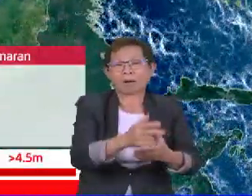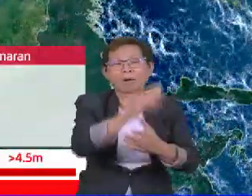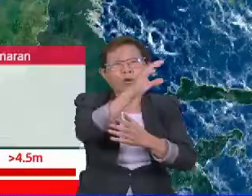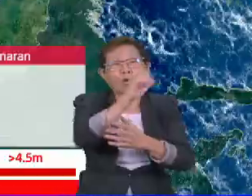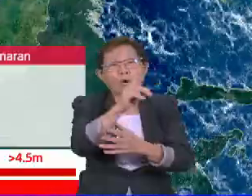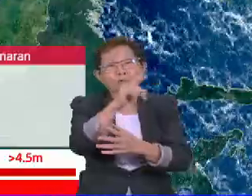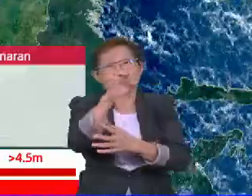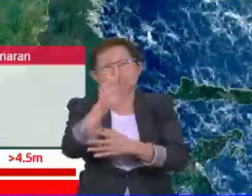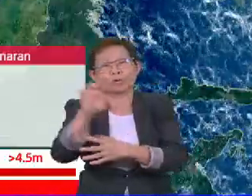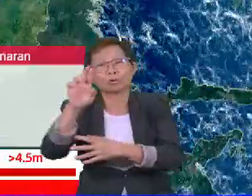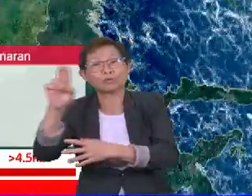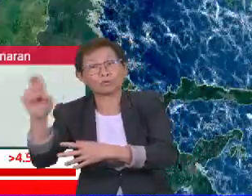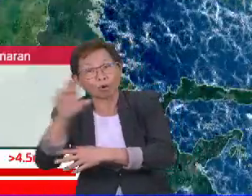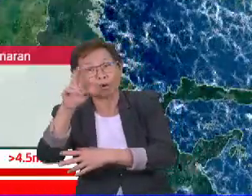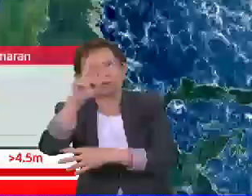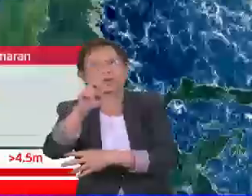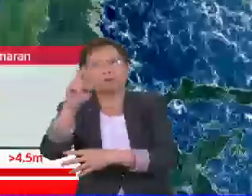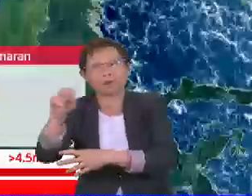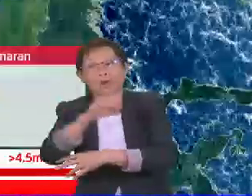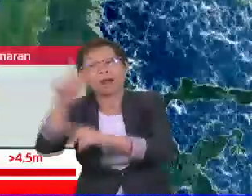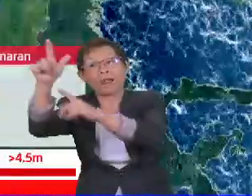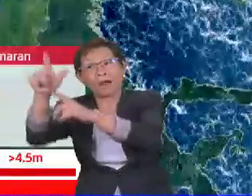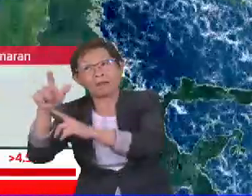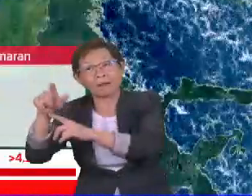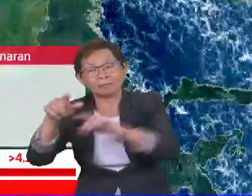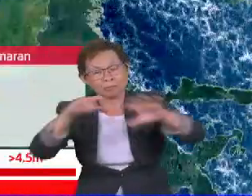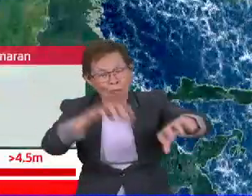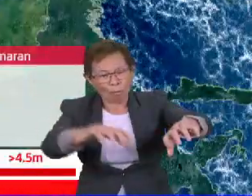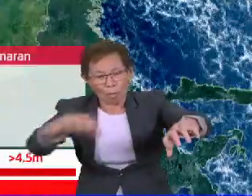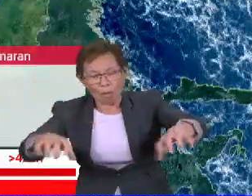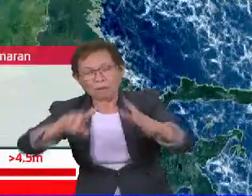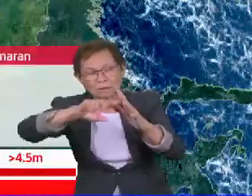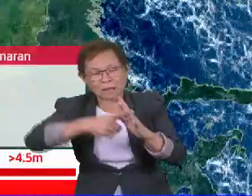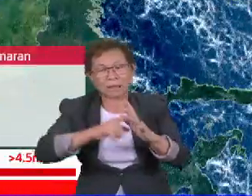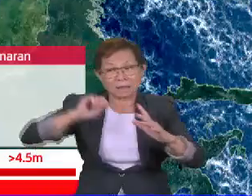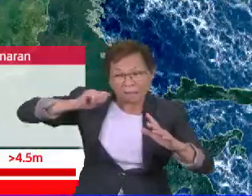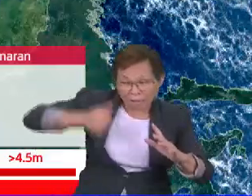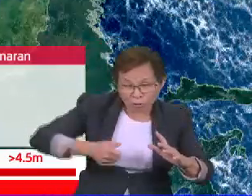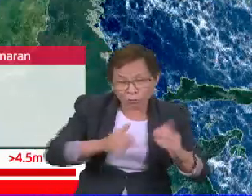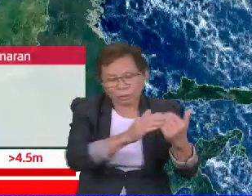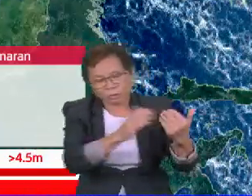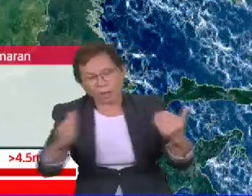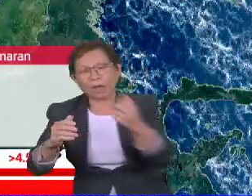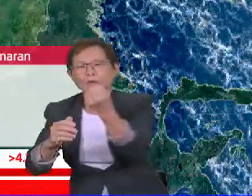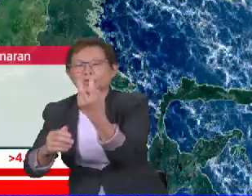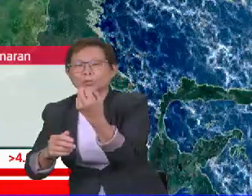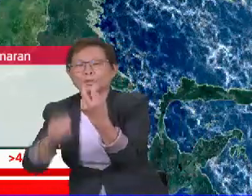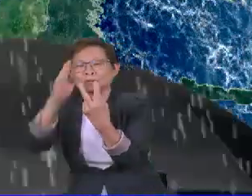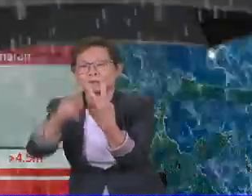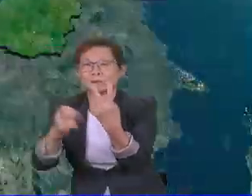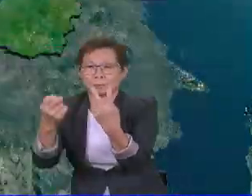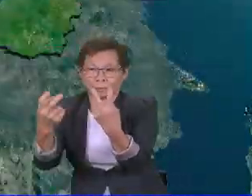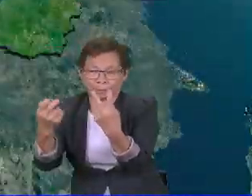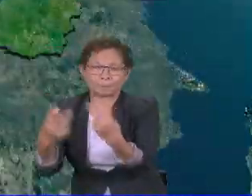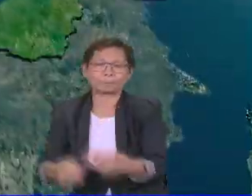rift north dan juga layang-layang. Keadaan ini akan berkuatkuasa bermula pada esok sehingga 12 Disember